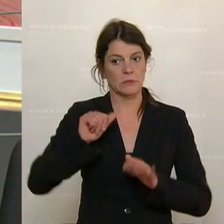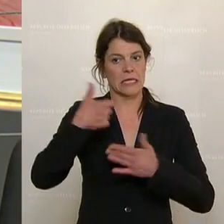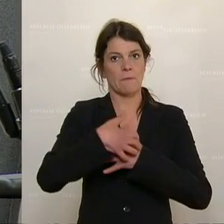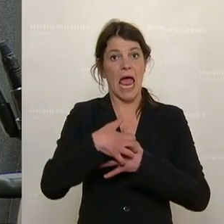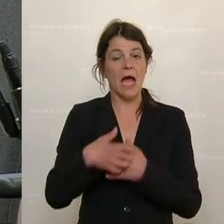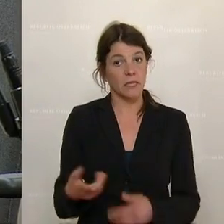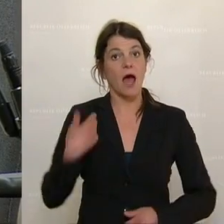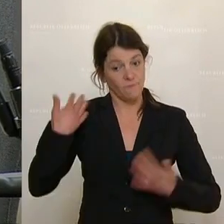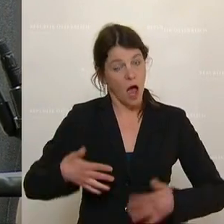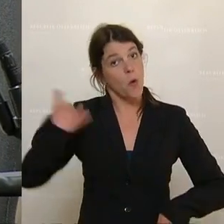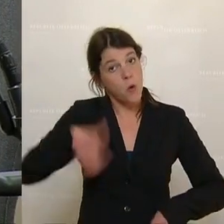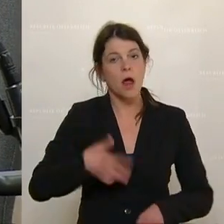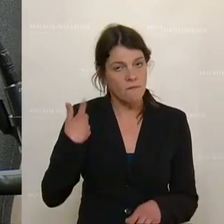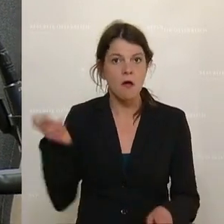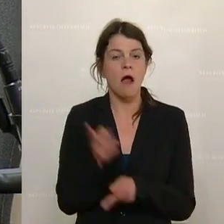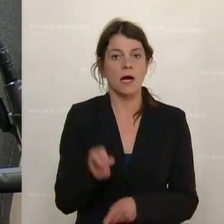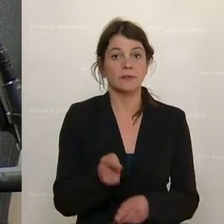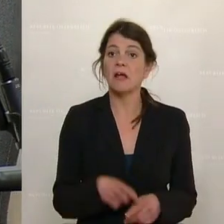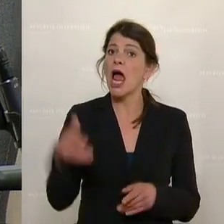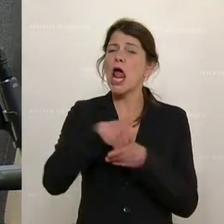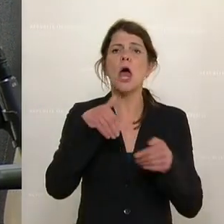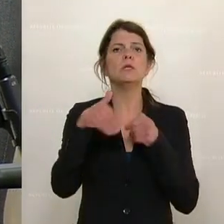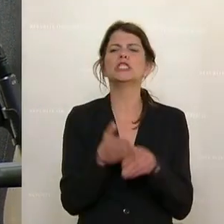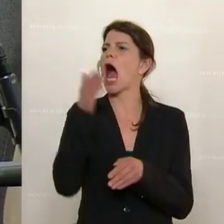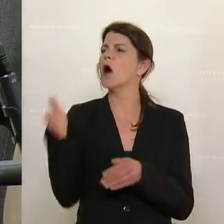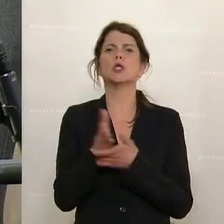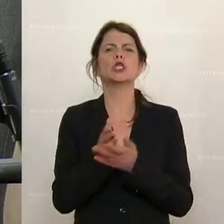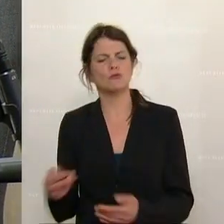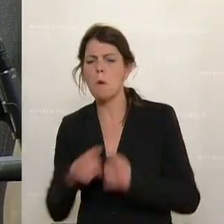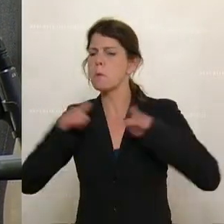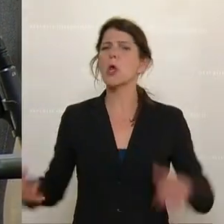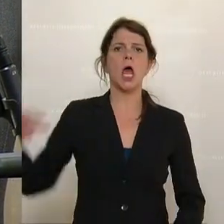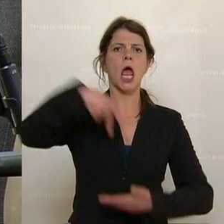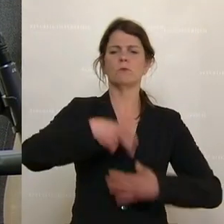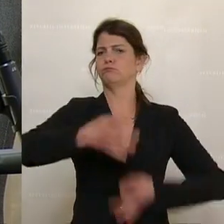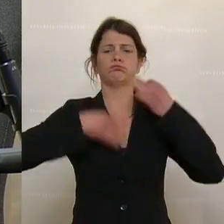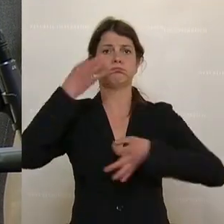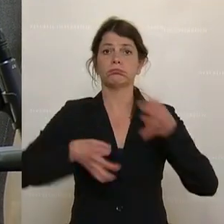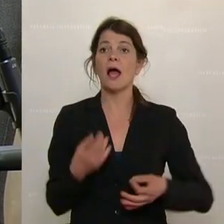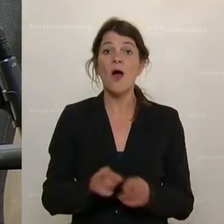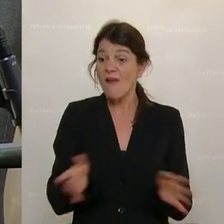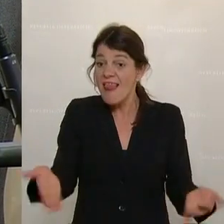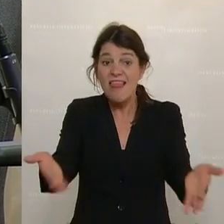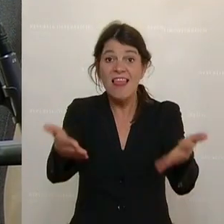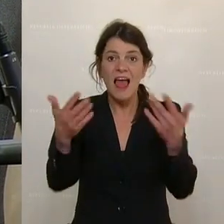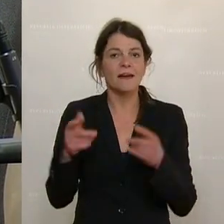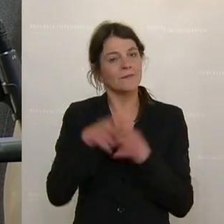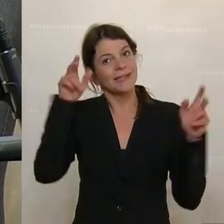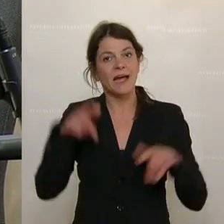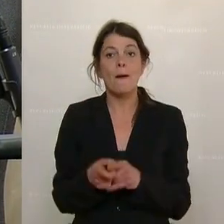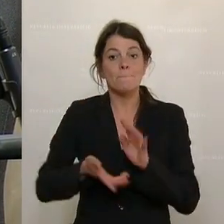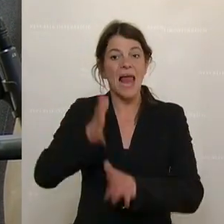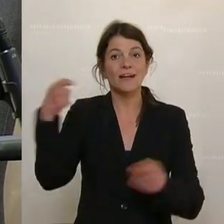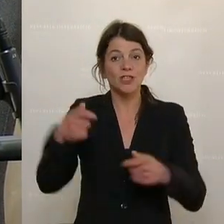richtig zur Sache gegangen. Da ist der Innenminister außer Dienst auf die Bühne getreten und hat sich als Brandstifter betätigt. Er hat Öl ins Feuer